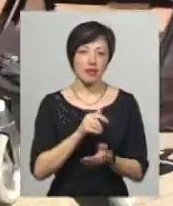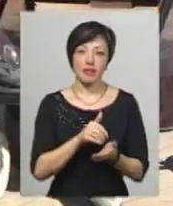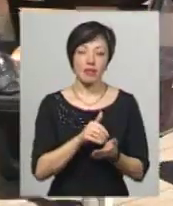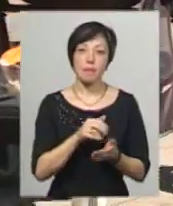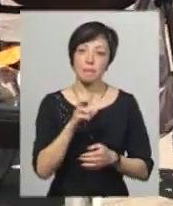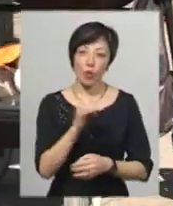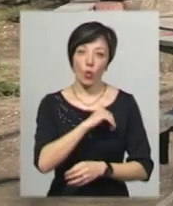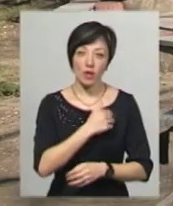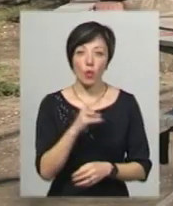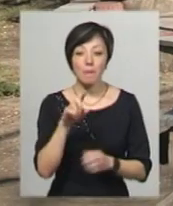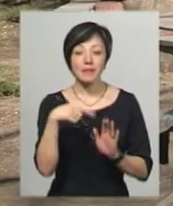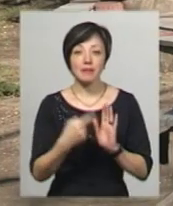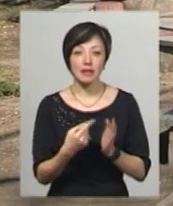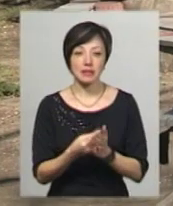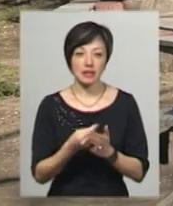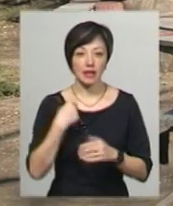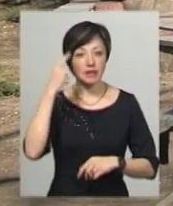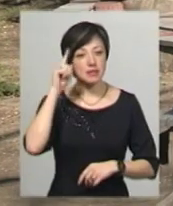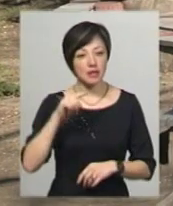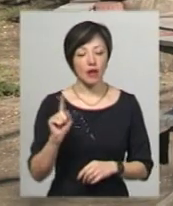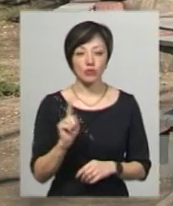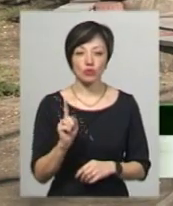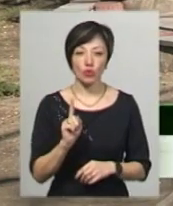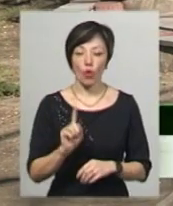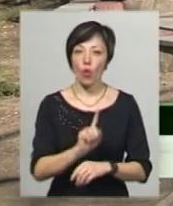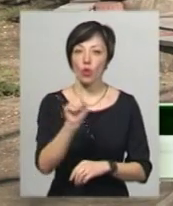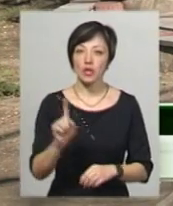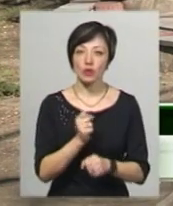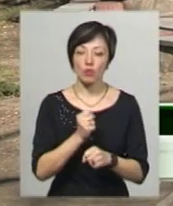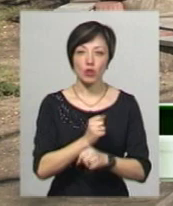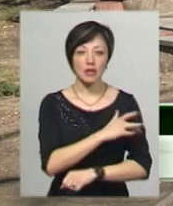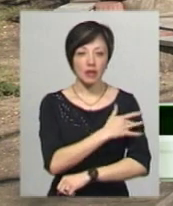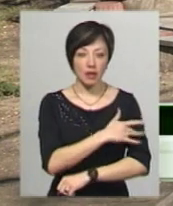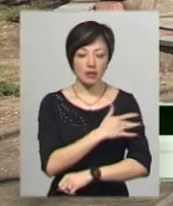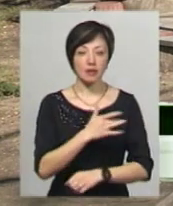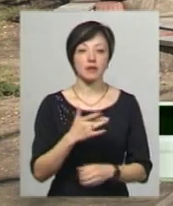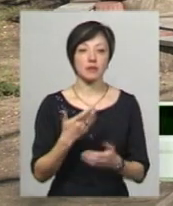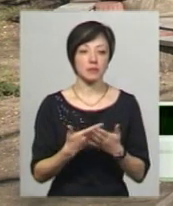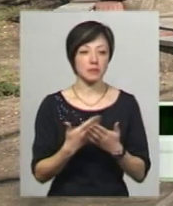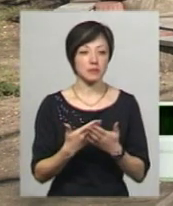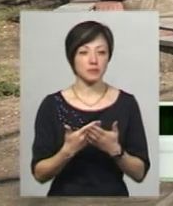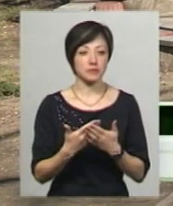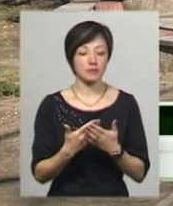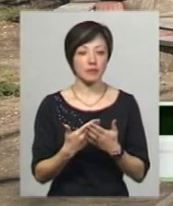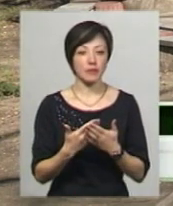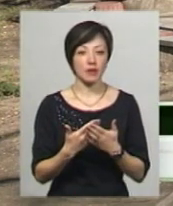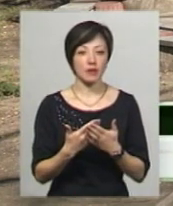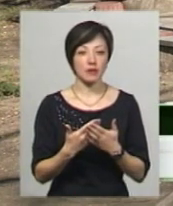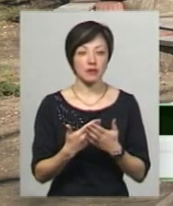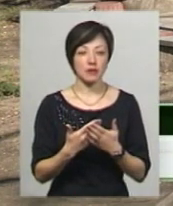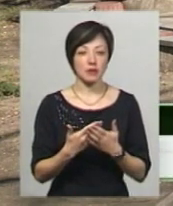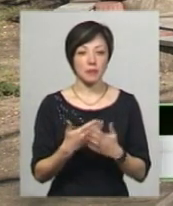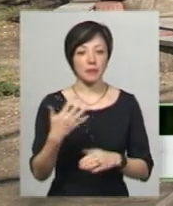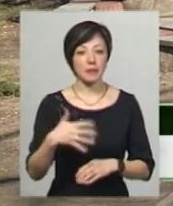Проте питання ціни. Наскільки мені відомо, година роботи няні по годинам коштує, здається,